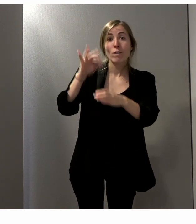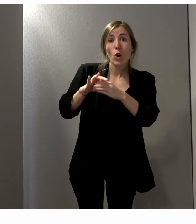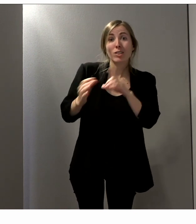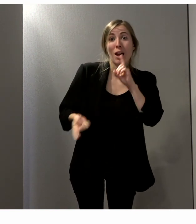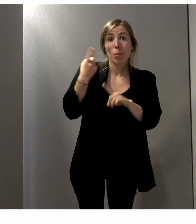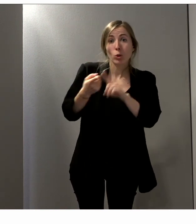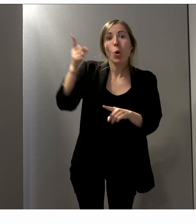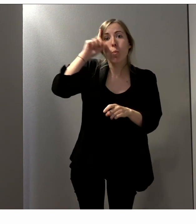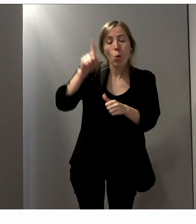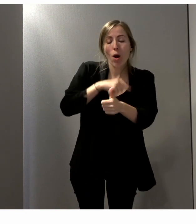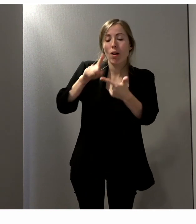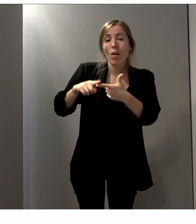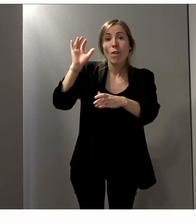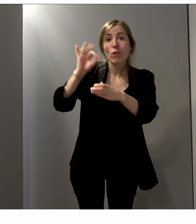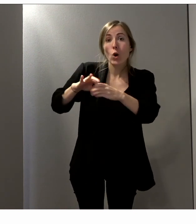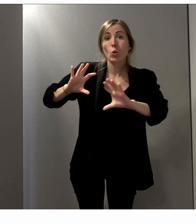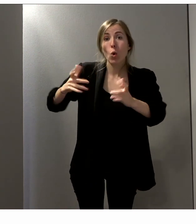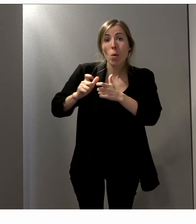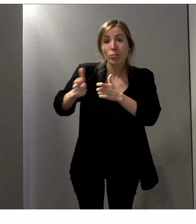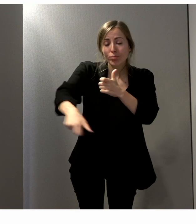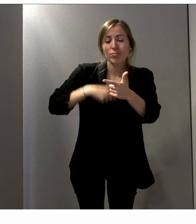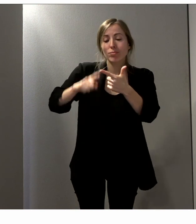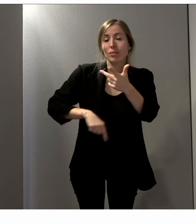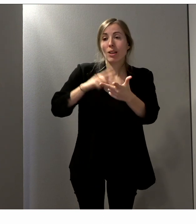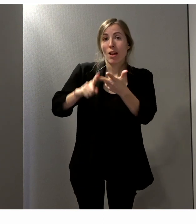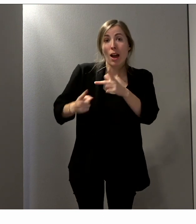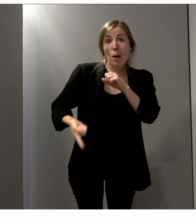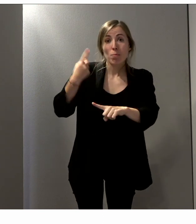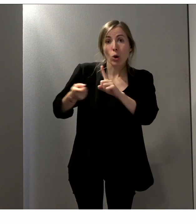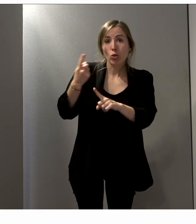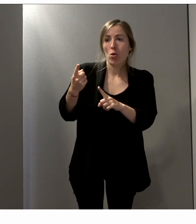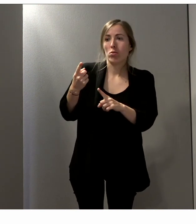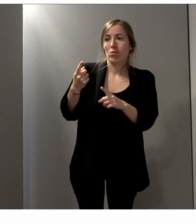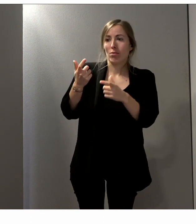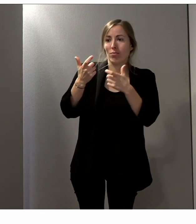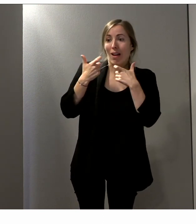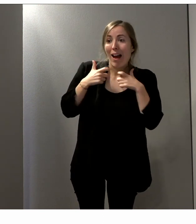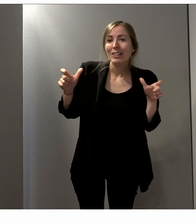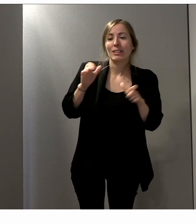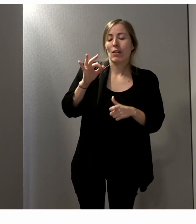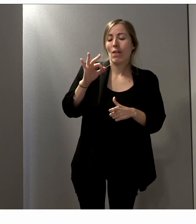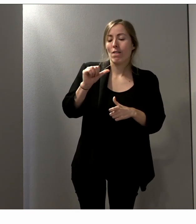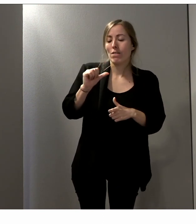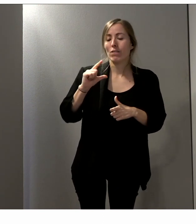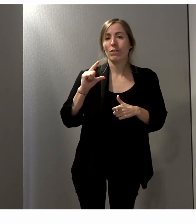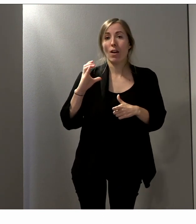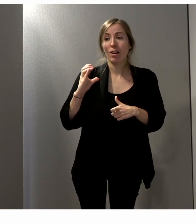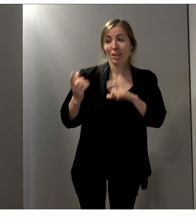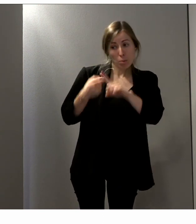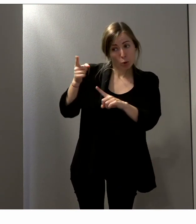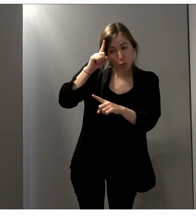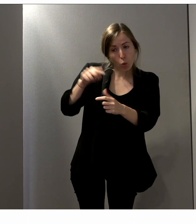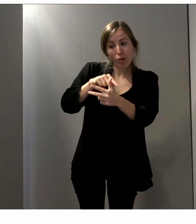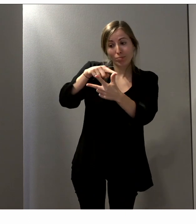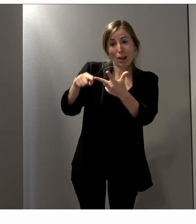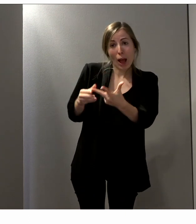voter et également l'importance d'avoir accès à une information en facile à lire et à comprendre. C'est quelque chose